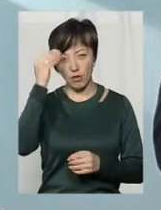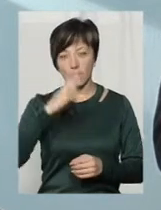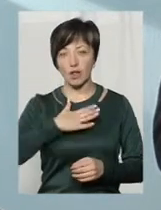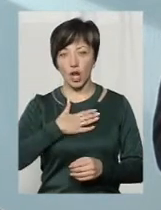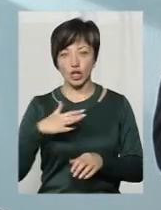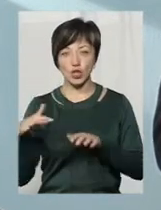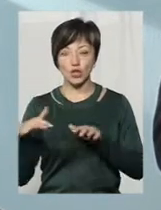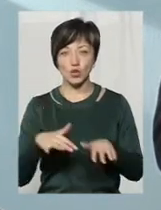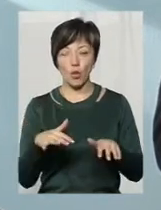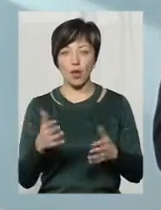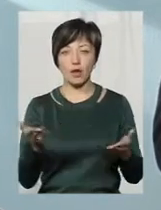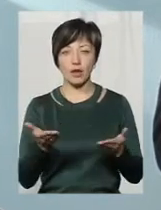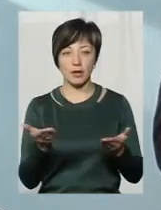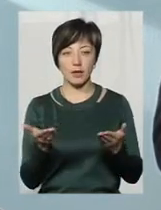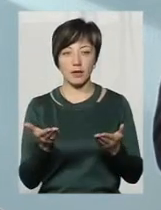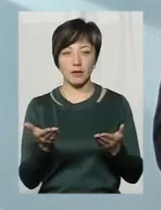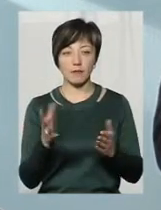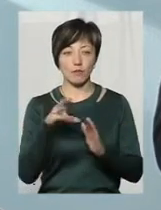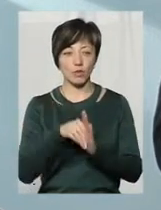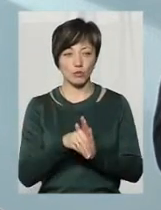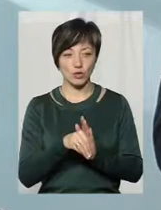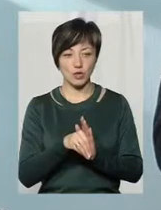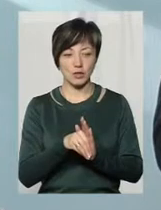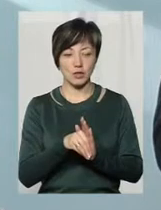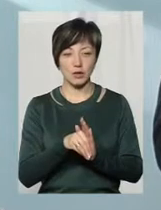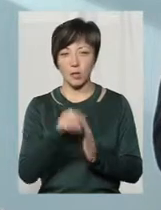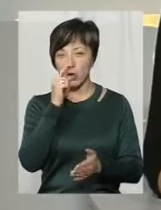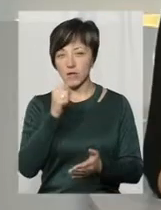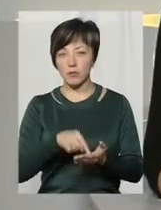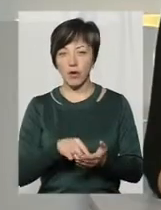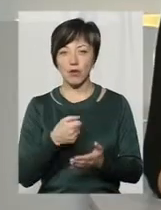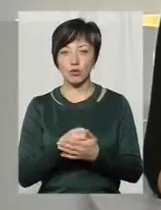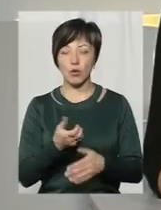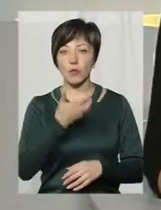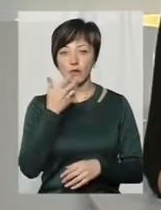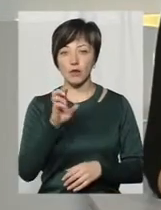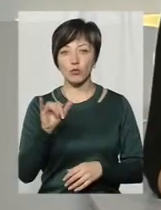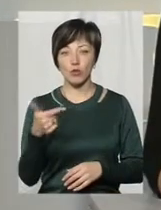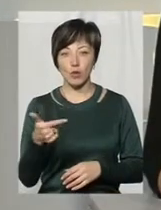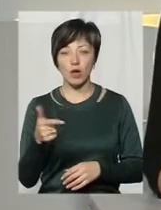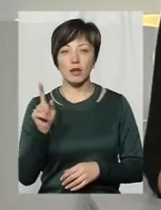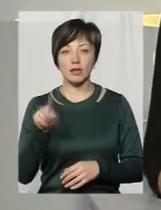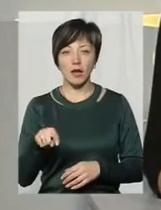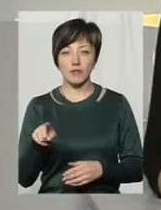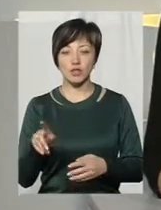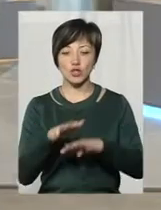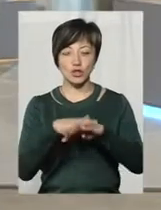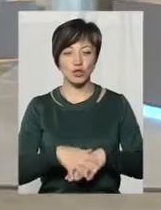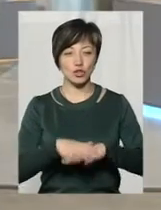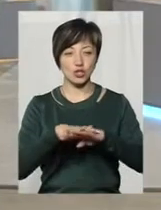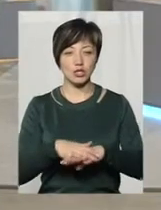стоки, які, в тому числі, потрапляють до Південного Бугу, навіть з очисних